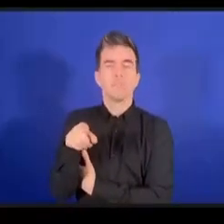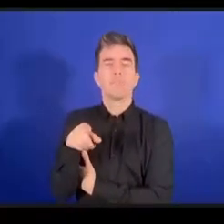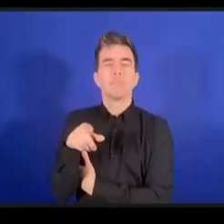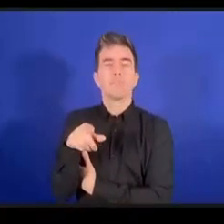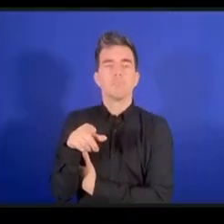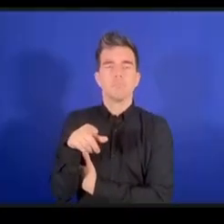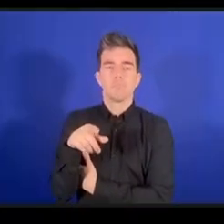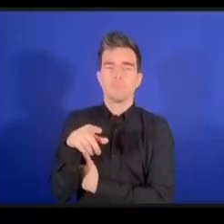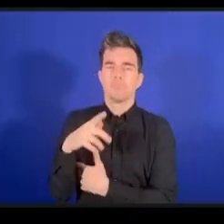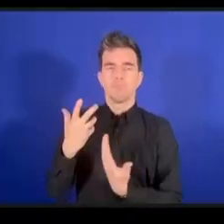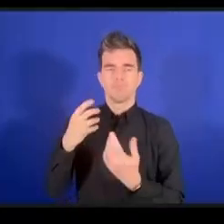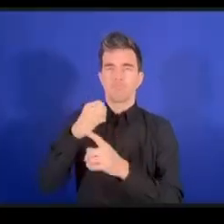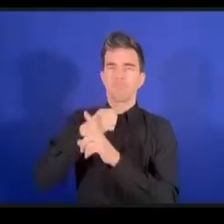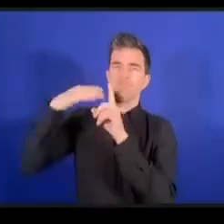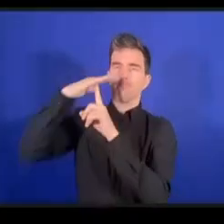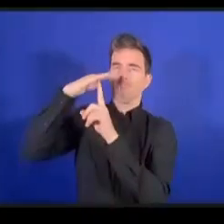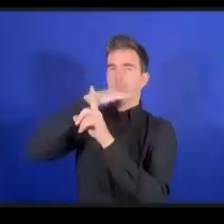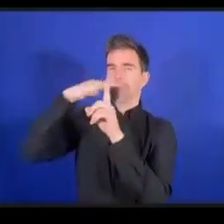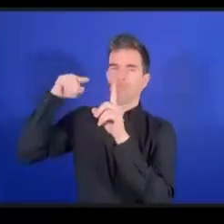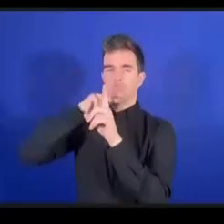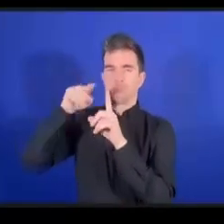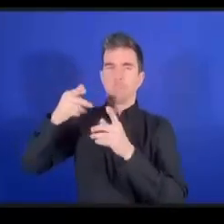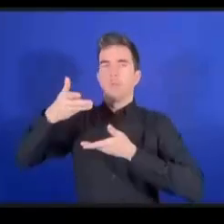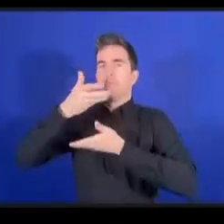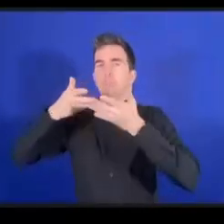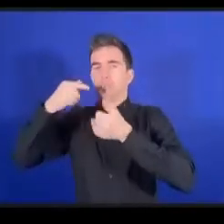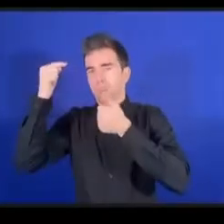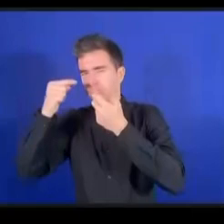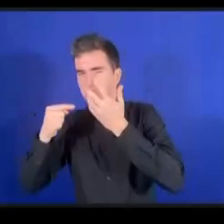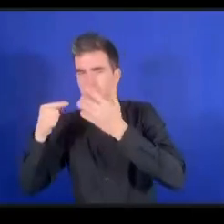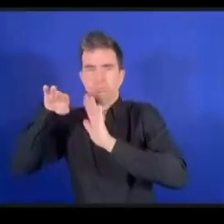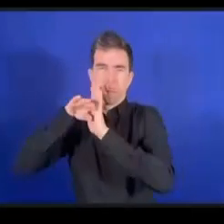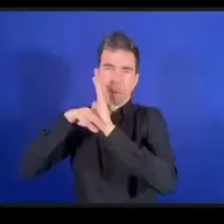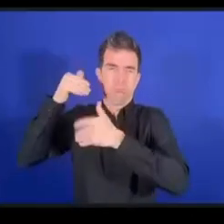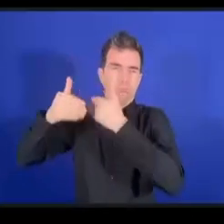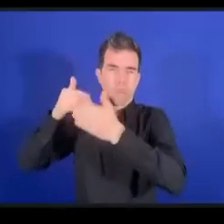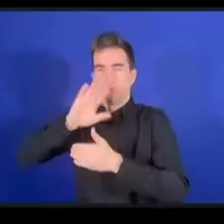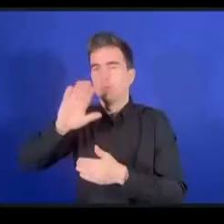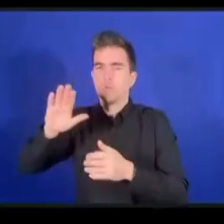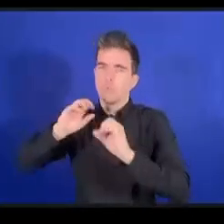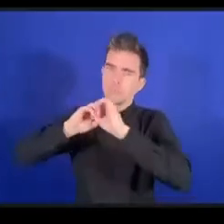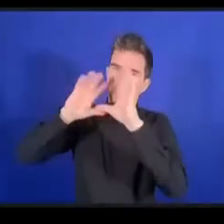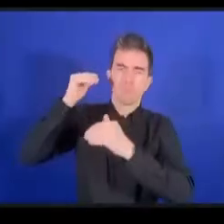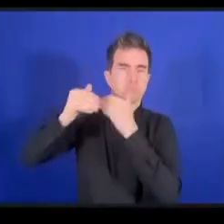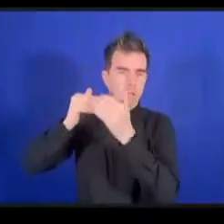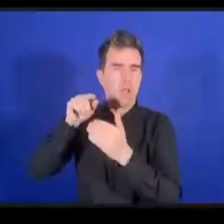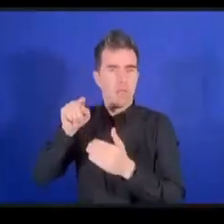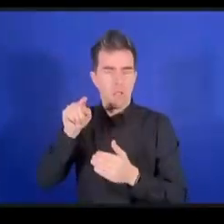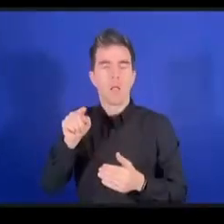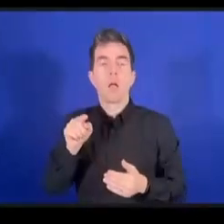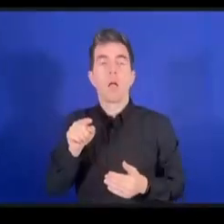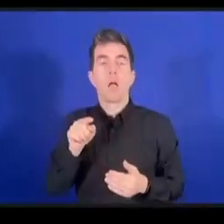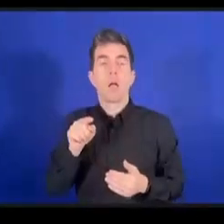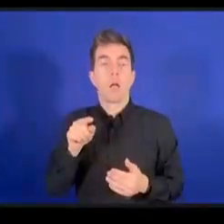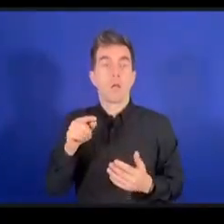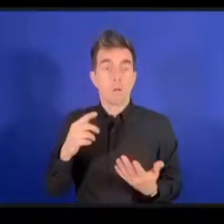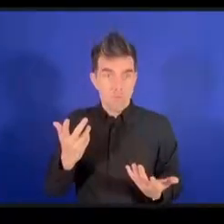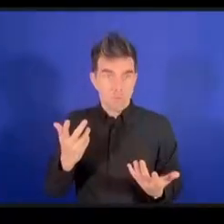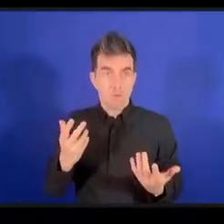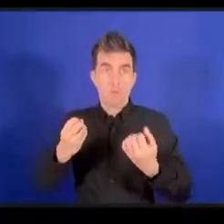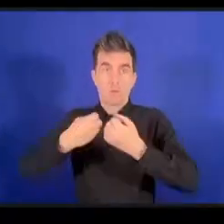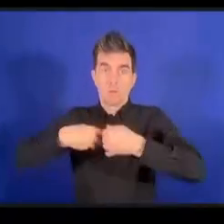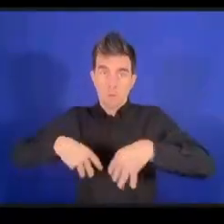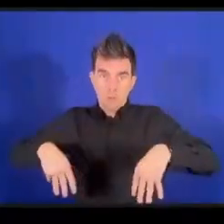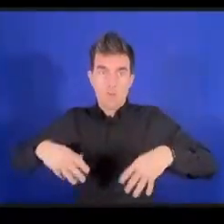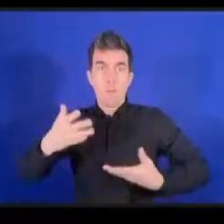مبادئه أنظر إلى الاتلافات وأرى النهج التصعدي هذا قد يكون مشكلة